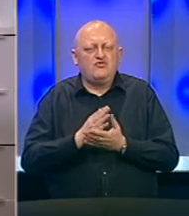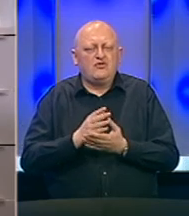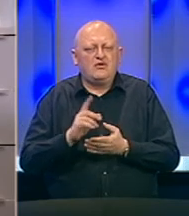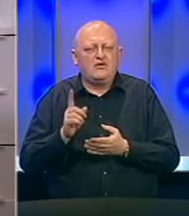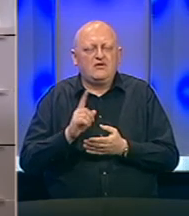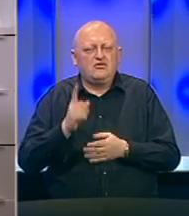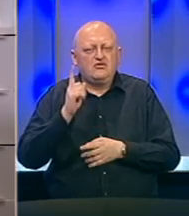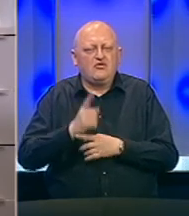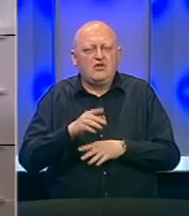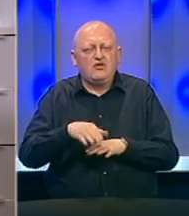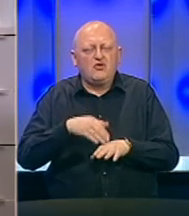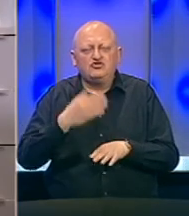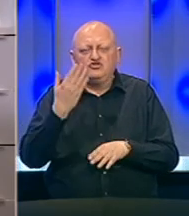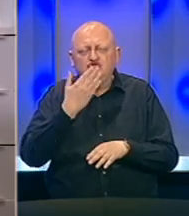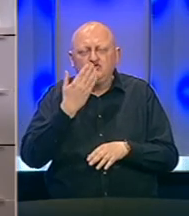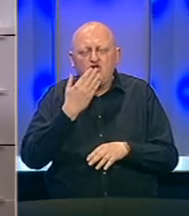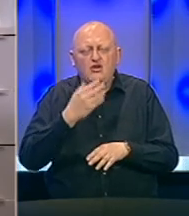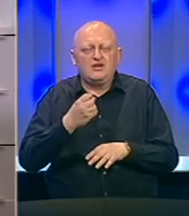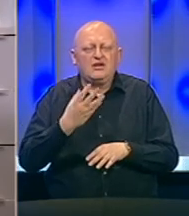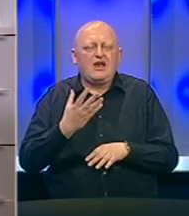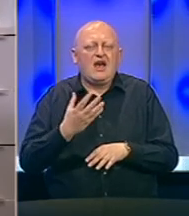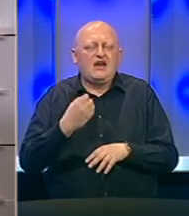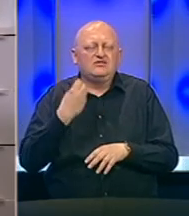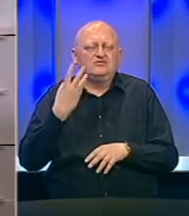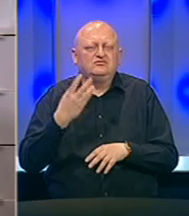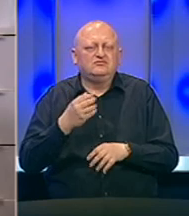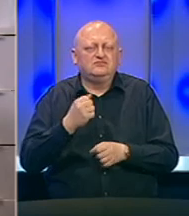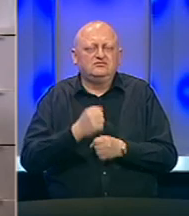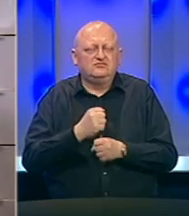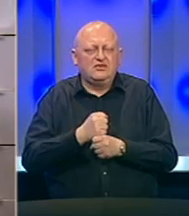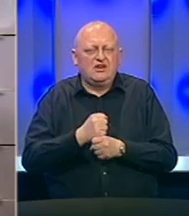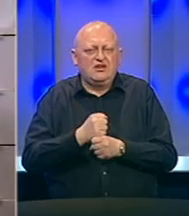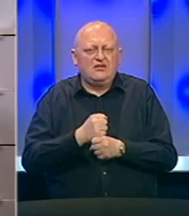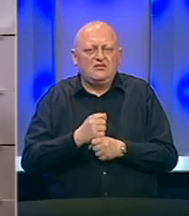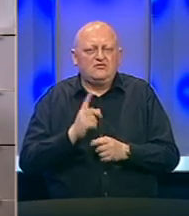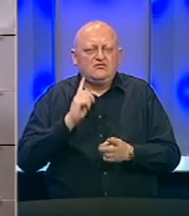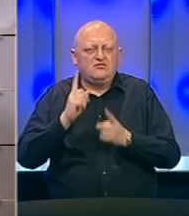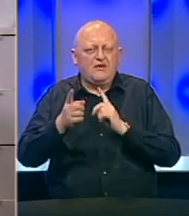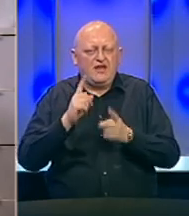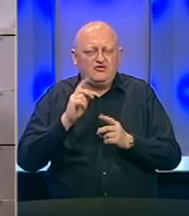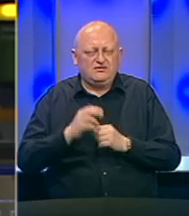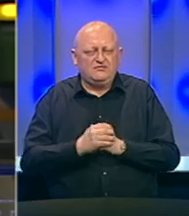odluke kad će početi škola i kad će raditi javni prijeros.